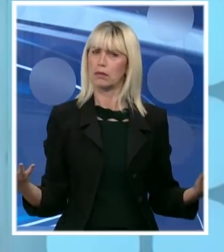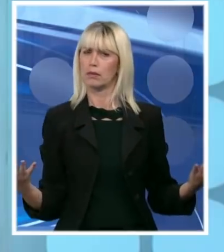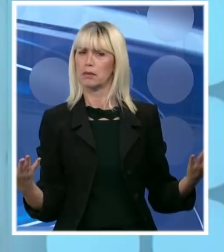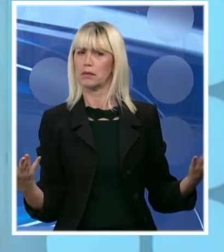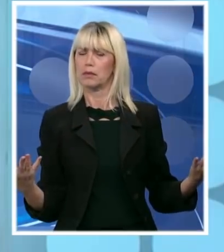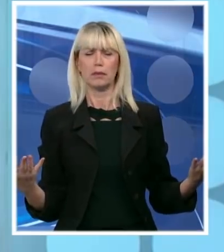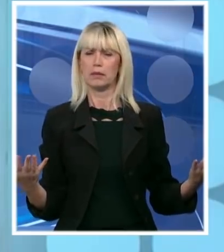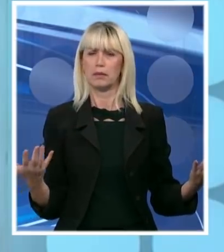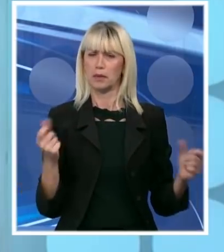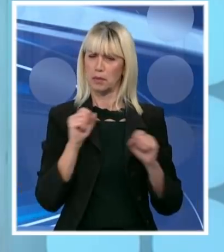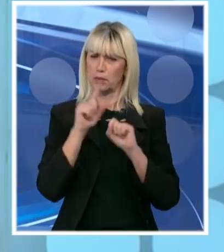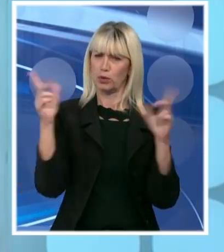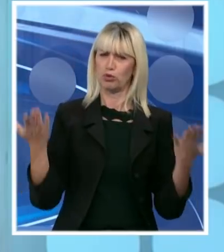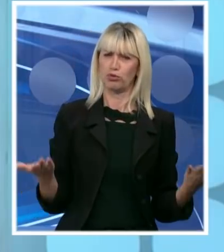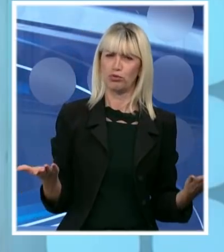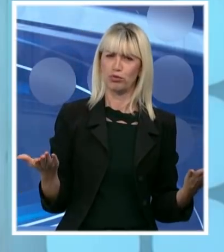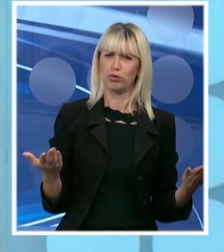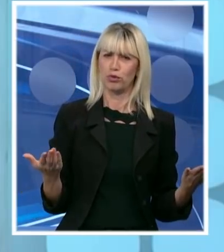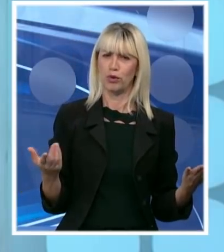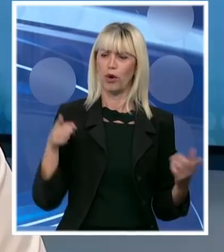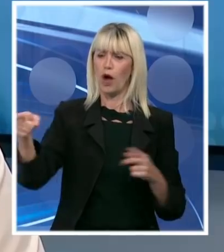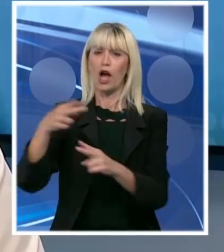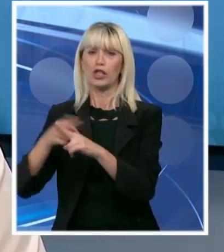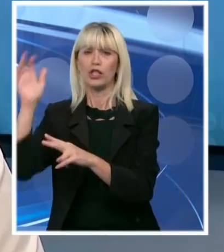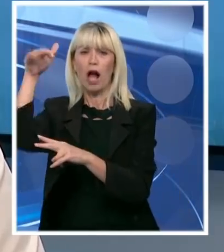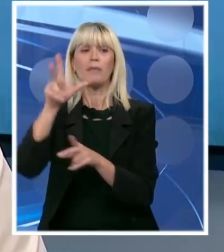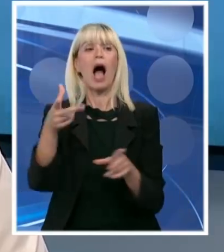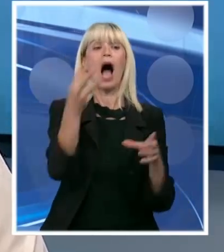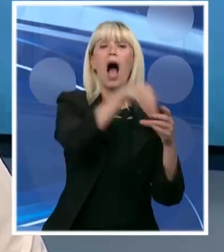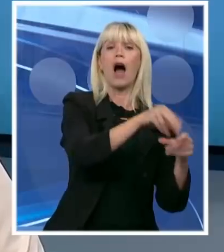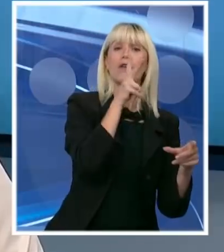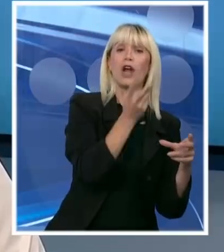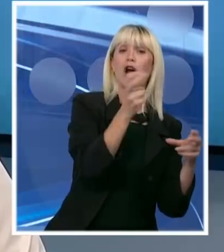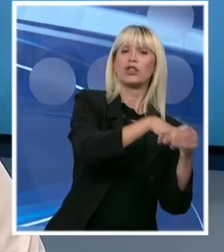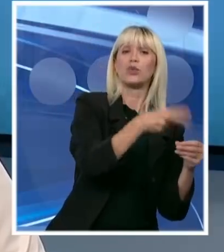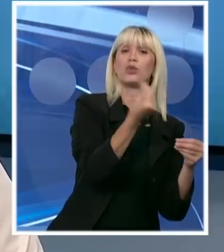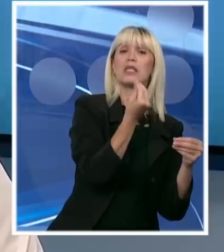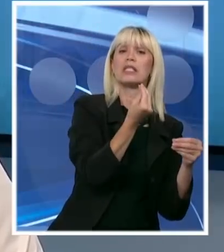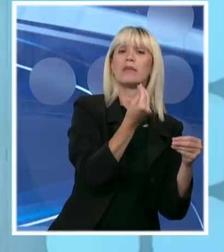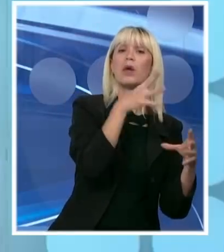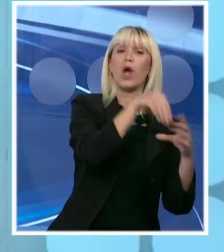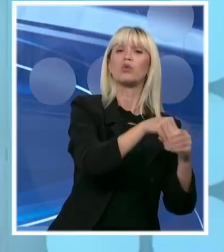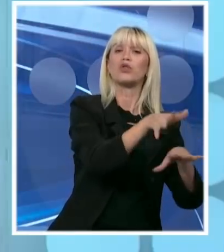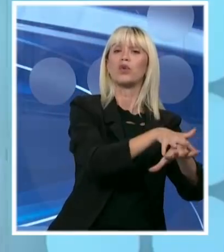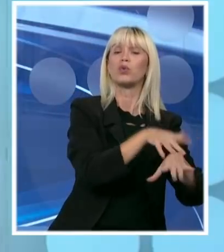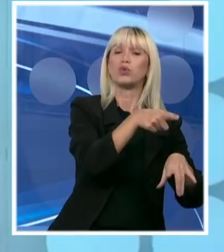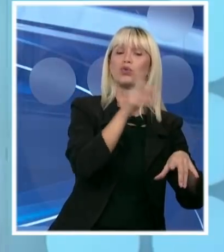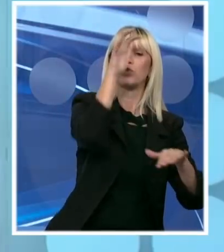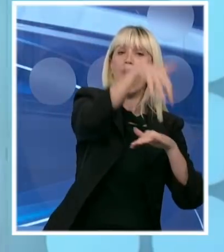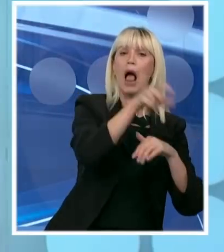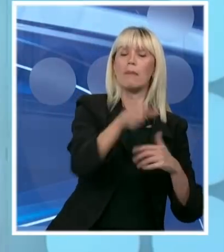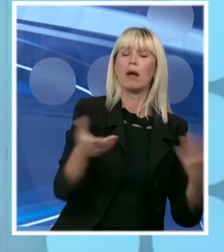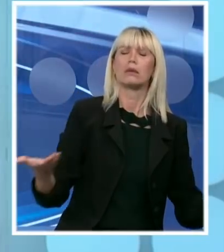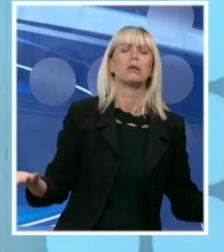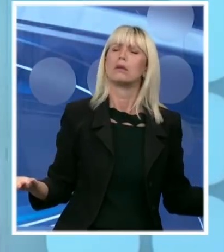teorija, ali razumemo zašto to radite. Je li to neka njihova politika ili opet potkopavanje razgovora u Brzele? Mislim da oni žele da